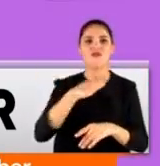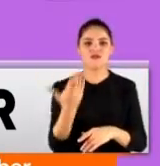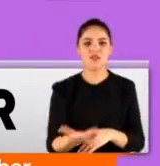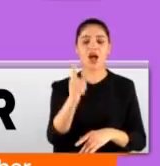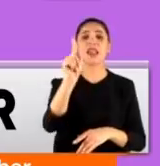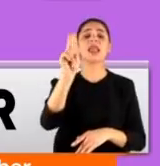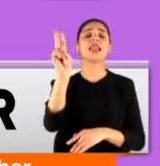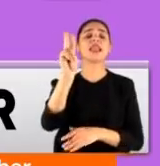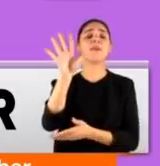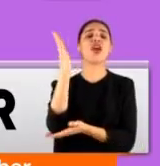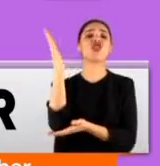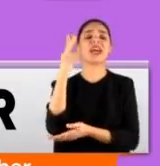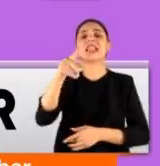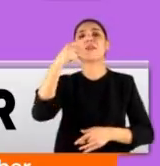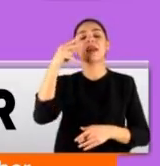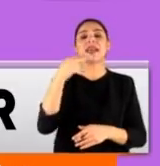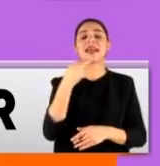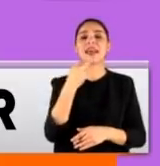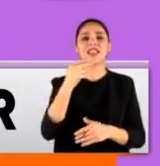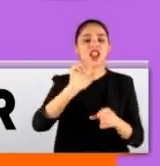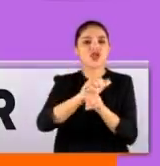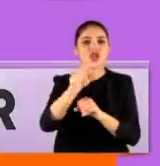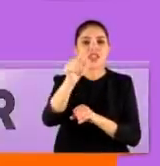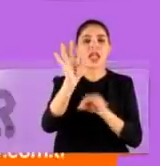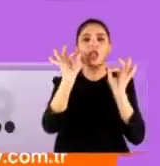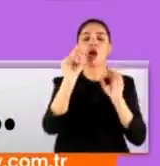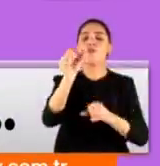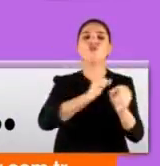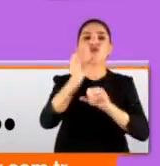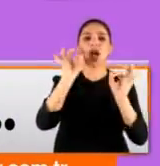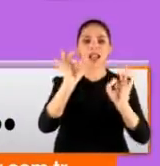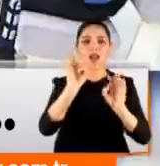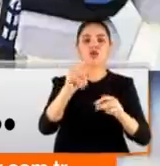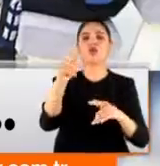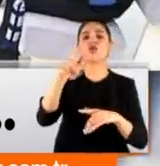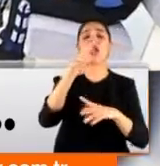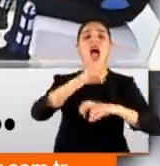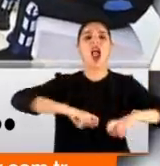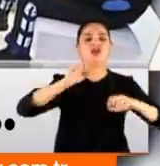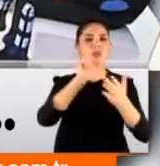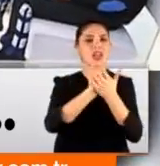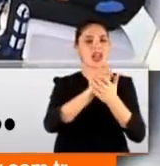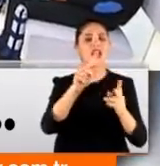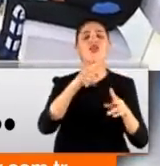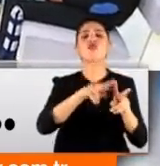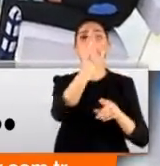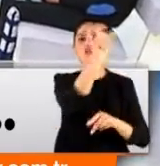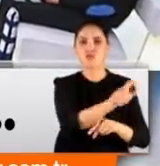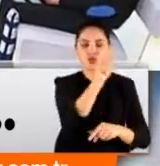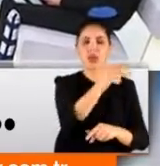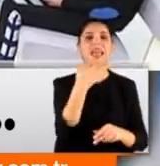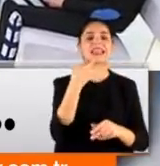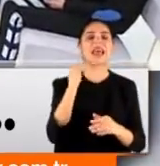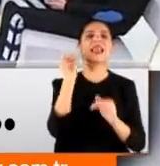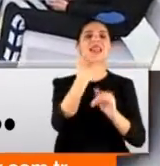25 Kasım kadına yönelik şiddetle uluslararası mücadele gününe araştırmacı, gazeteci Müge Anlı kayıtsız kalmadı. Kadın